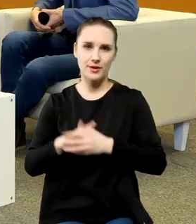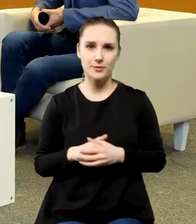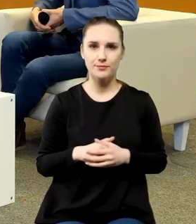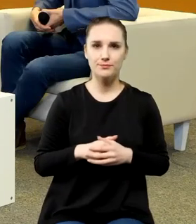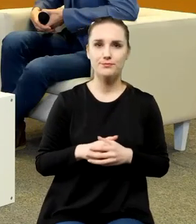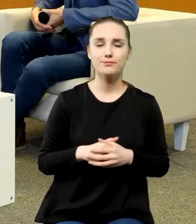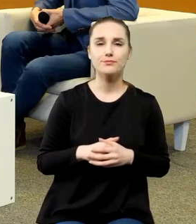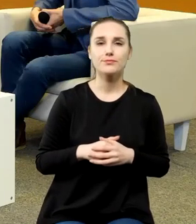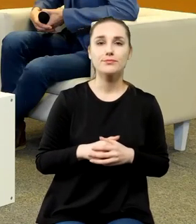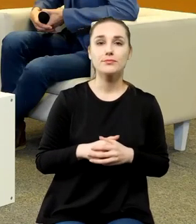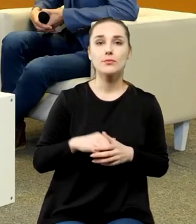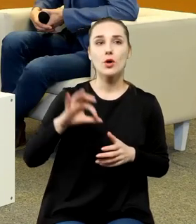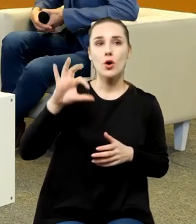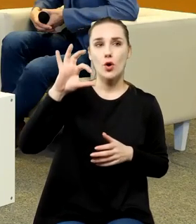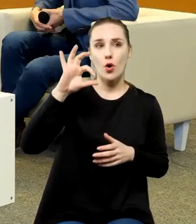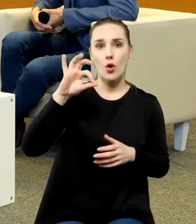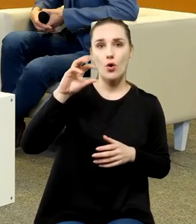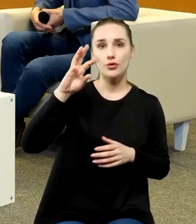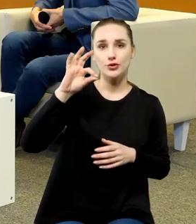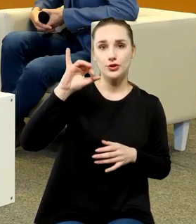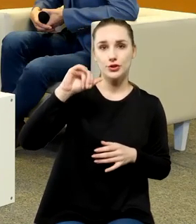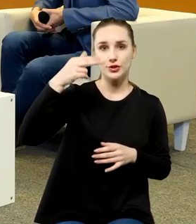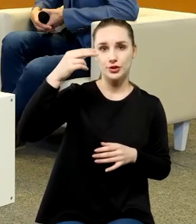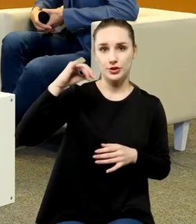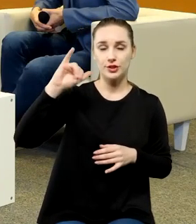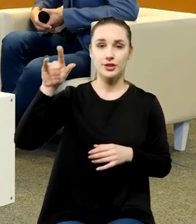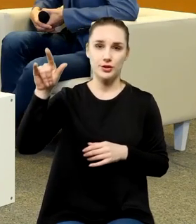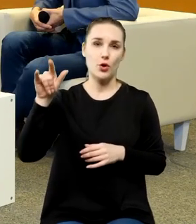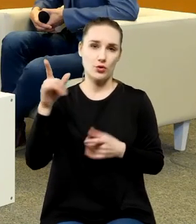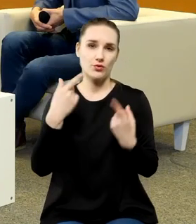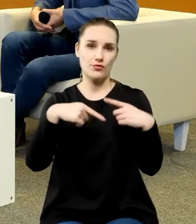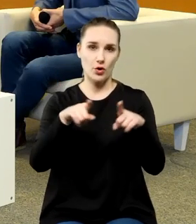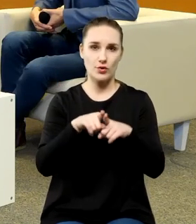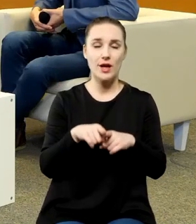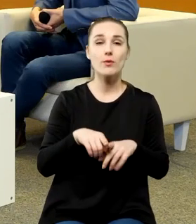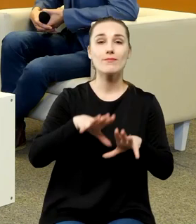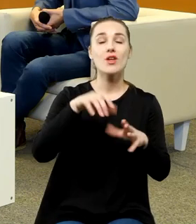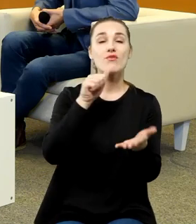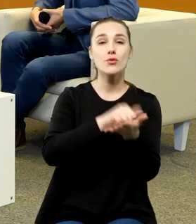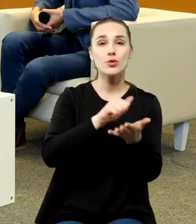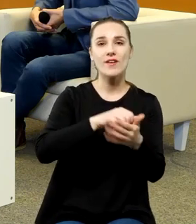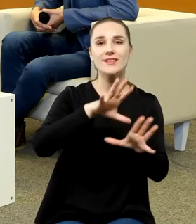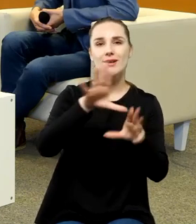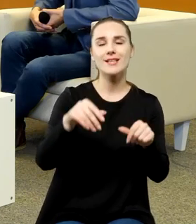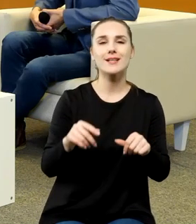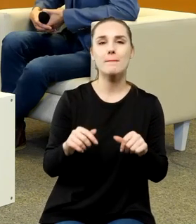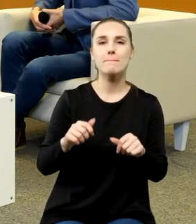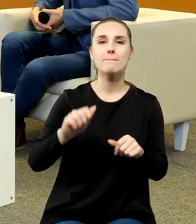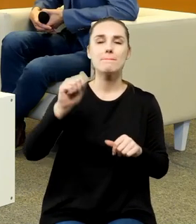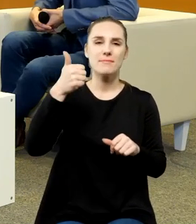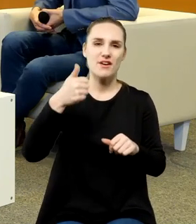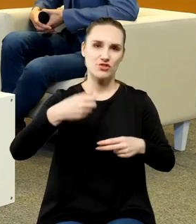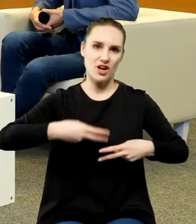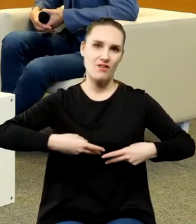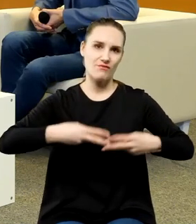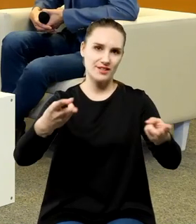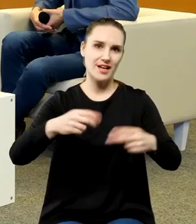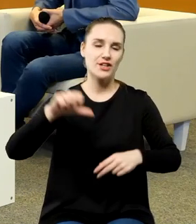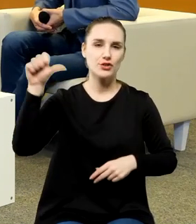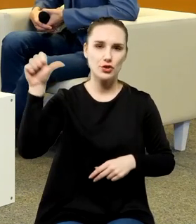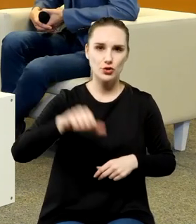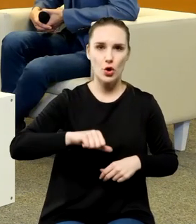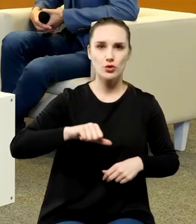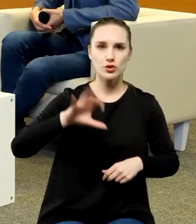Osińskiego, która jest drukowana w pierwszym wydaniu, tym dwujęzycznym, łacińsko-polskim w 1854